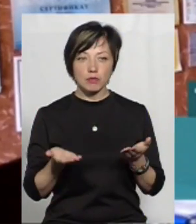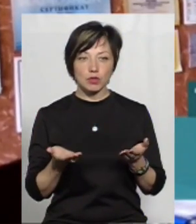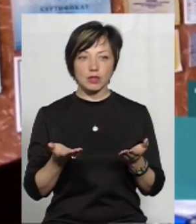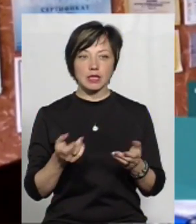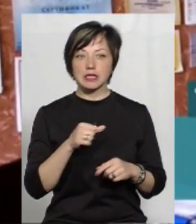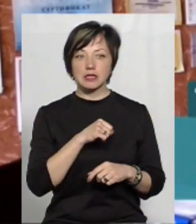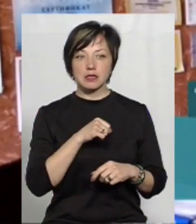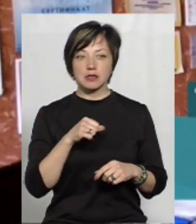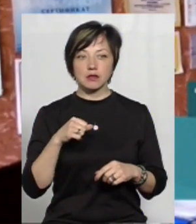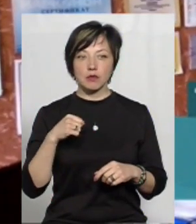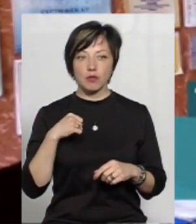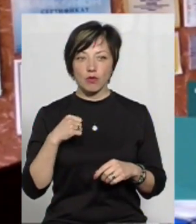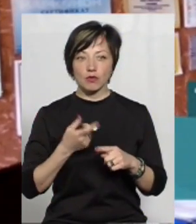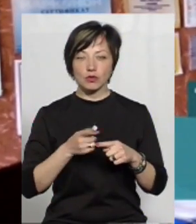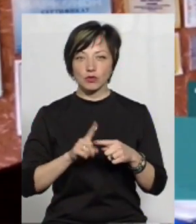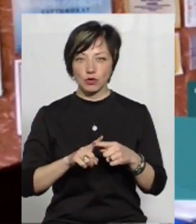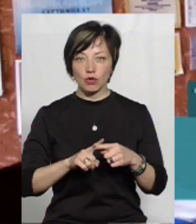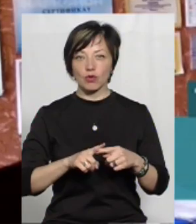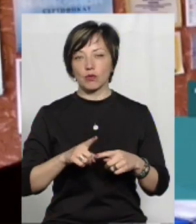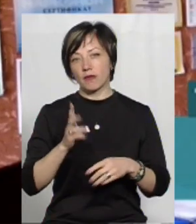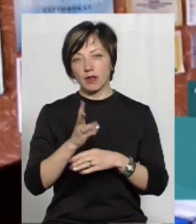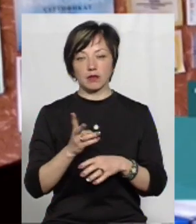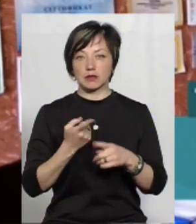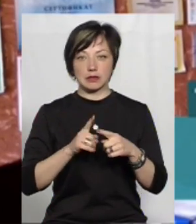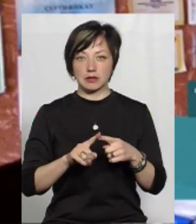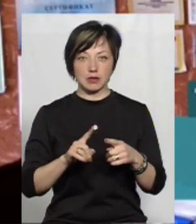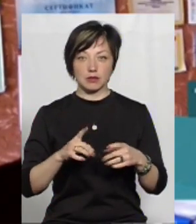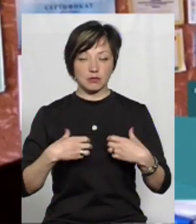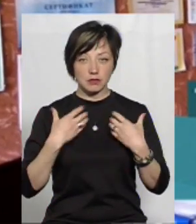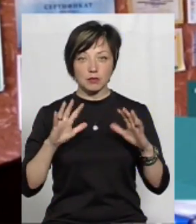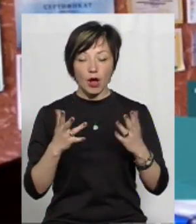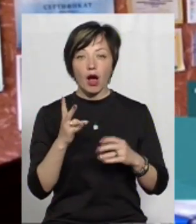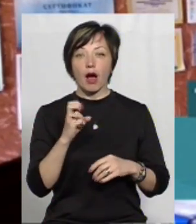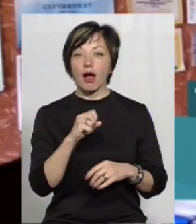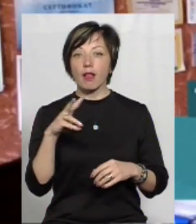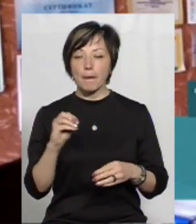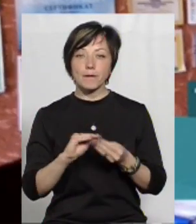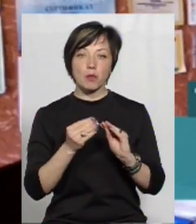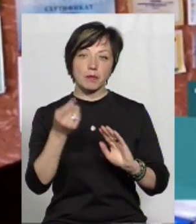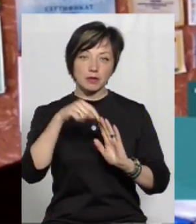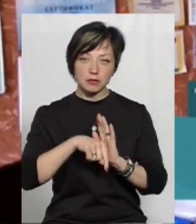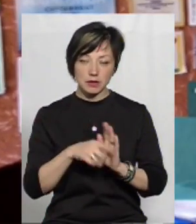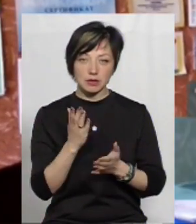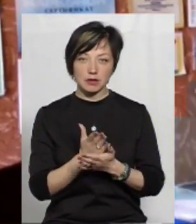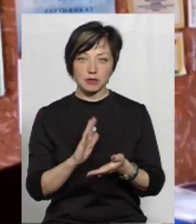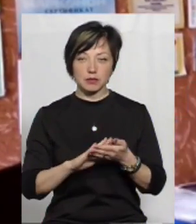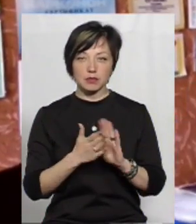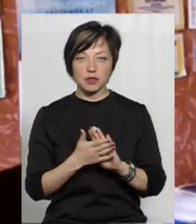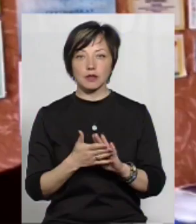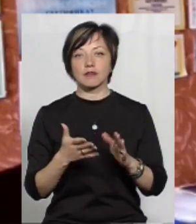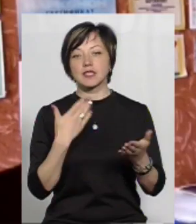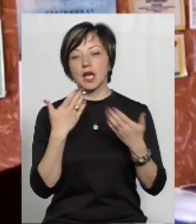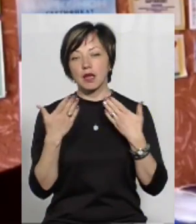самому вчинку, хоча, відповідно, він кричущий і не виправданий нічим. Проблема є в більш глибинних слоях, проблема є у